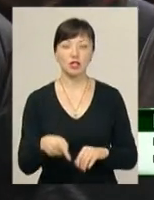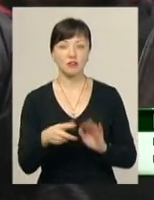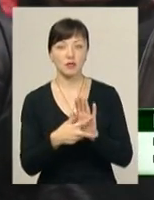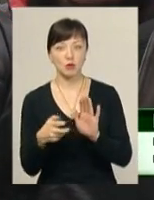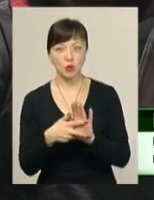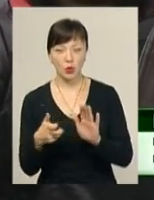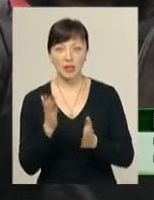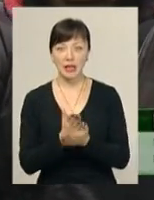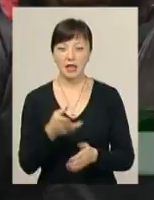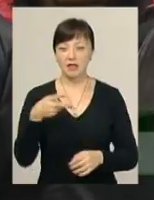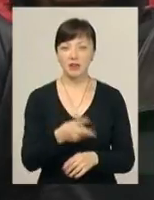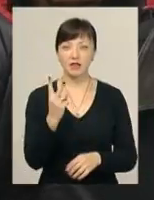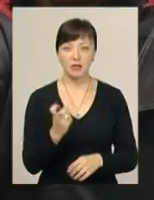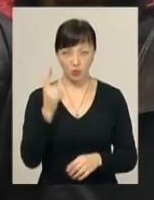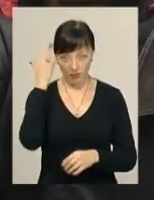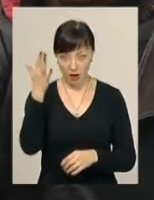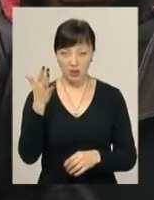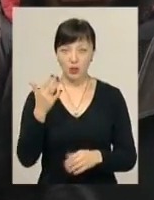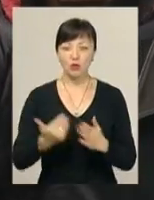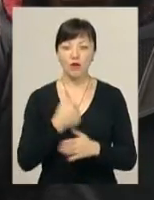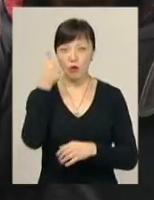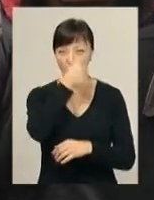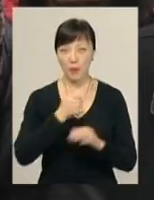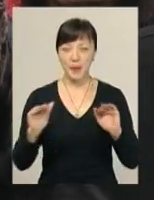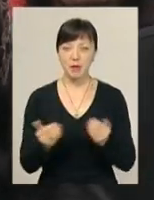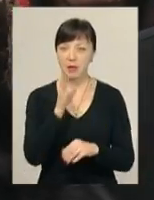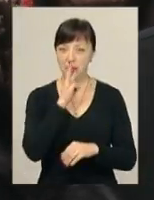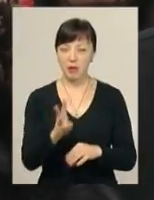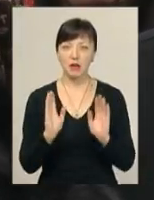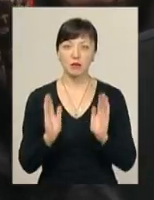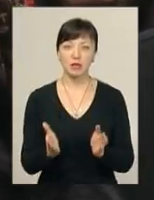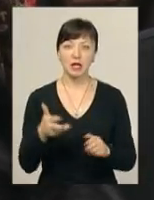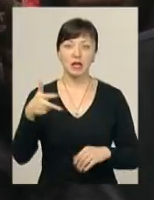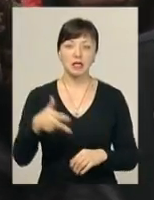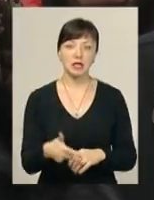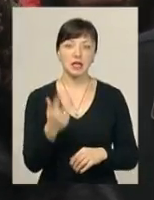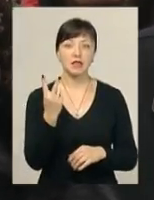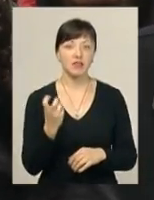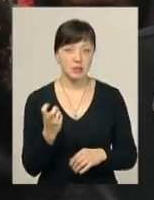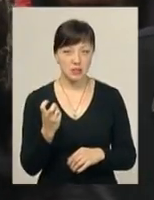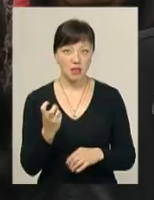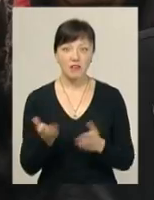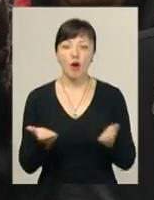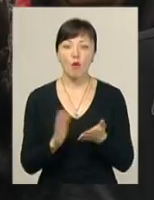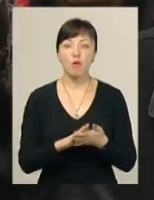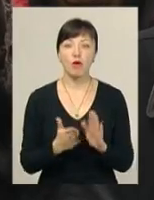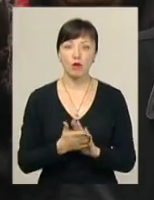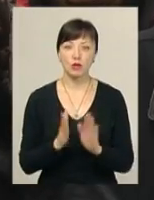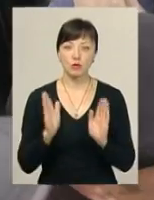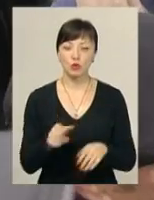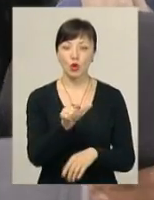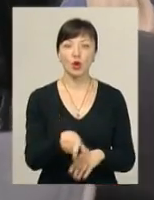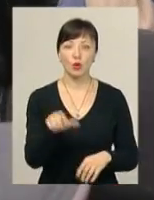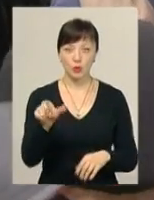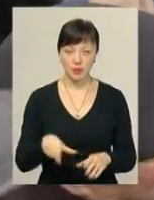тисячу восемьсот, є такі дві двісі. Уявляєте, з нового року, якщо буде мінімальна заробітна плата, три двісі, то в якому положенні будуть ці